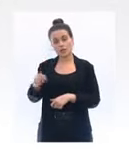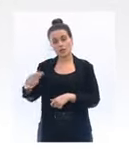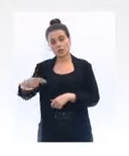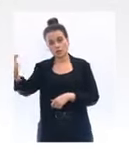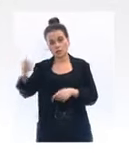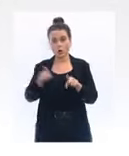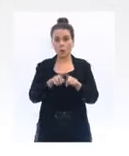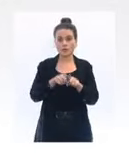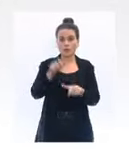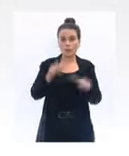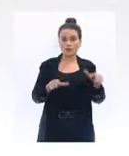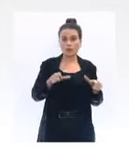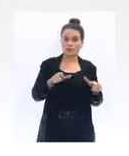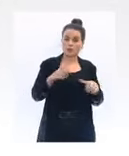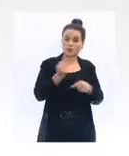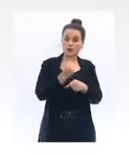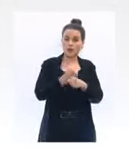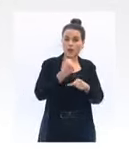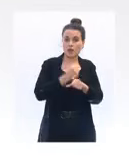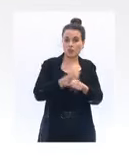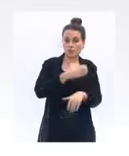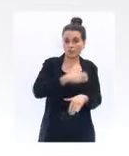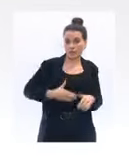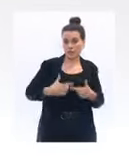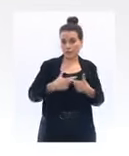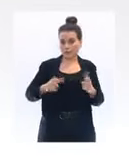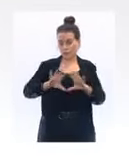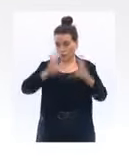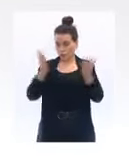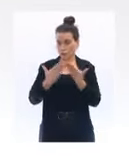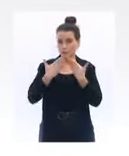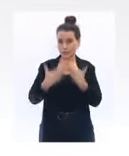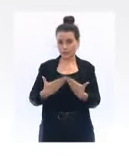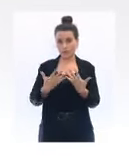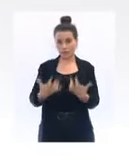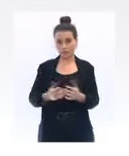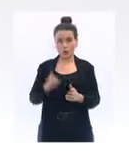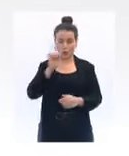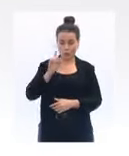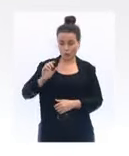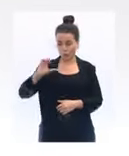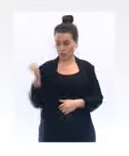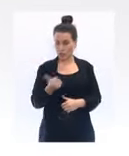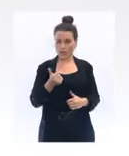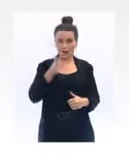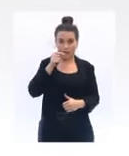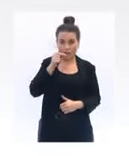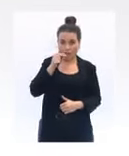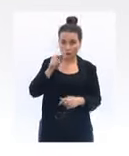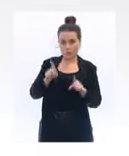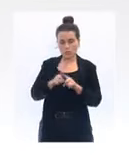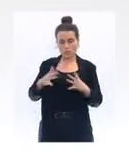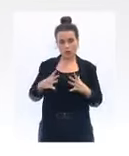collectivités locales, tous ceux qui contribuent au service public de l'éducation nationale. C'est non seulement un effort, mais un engagement qui leur est demandé.